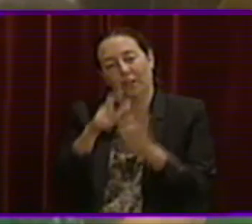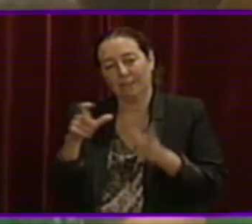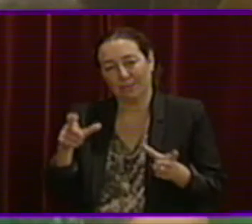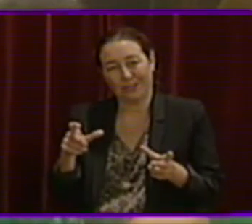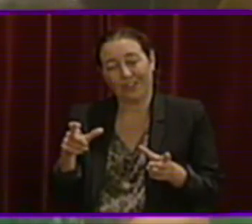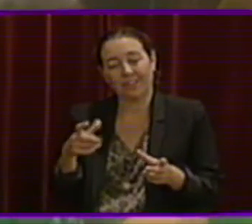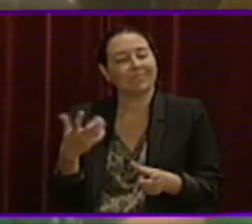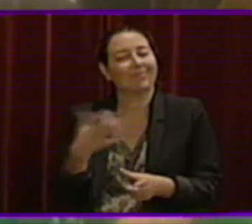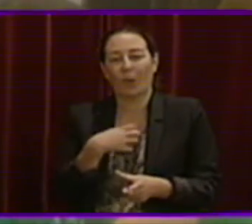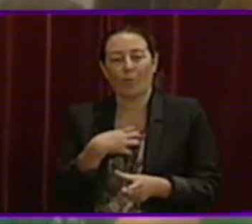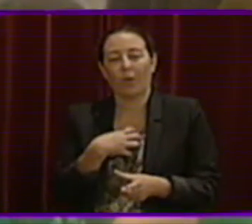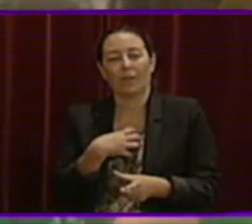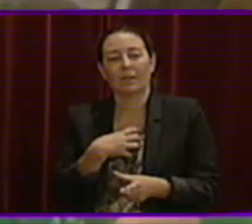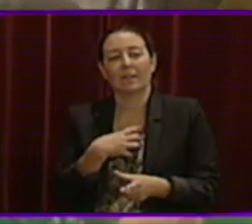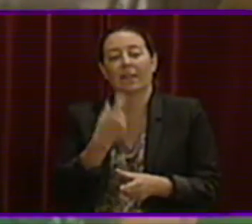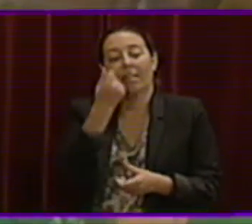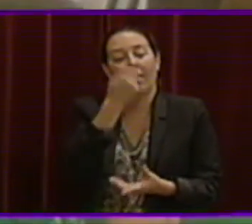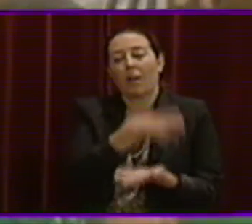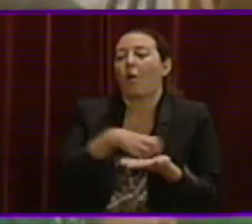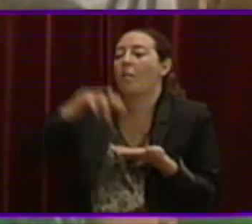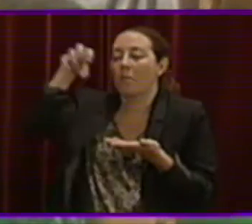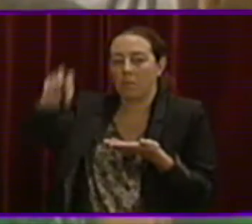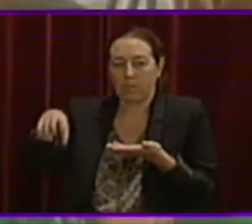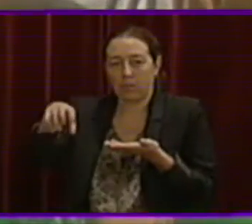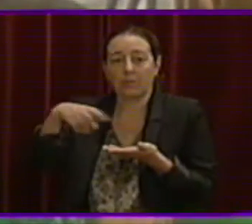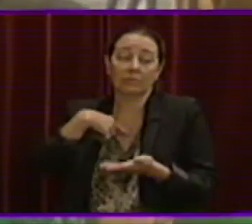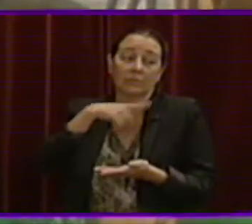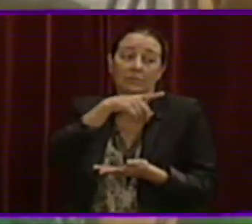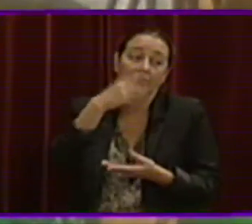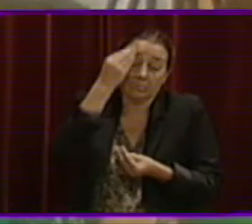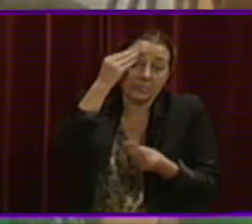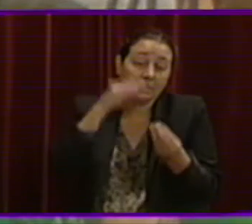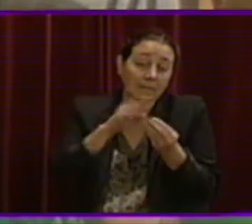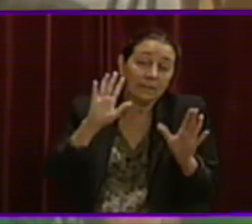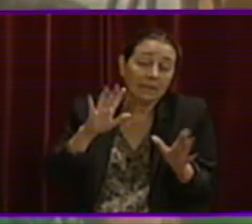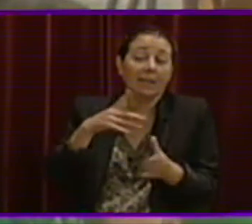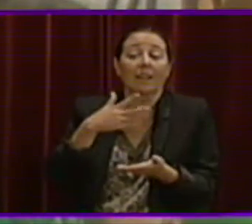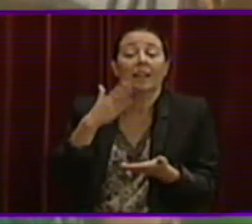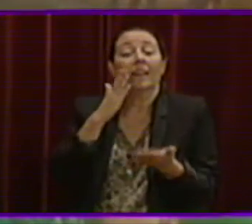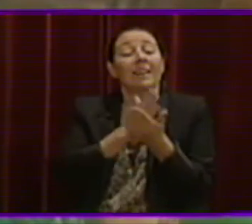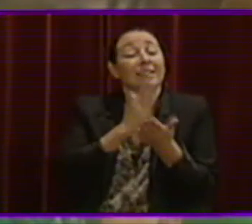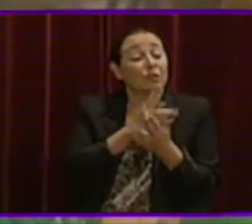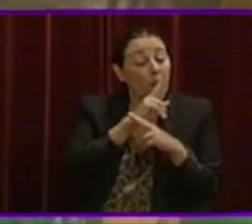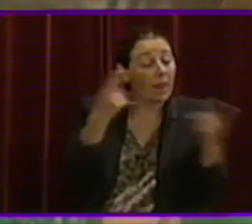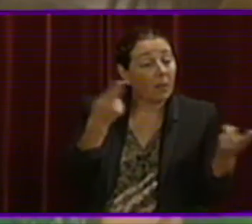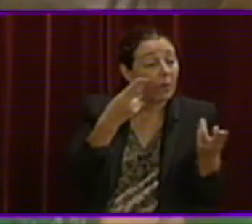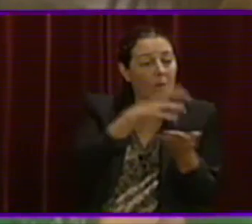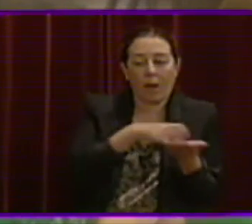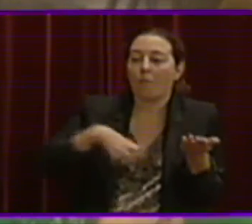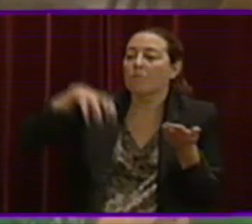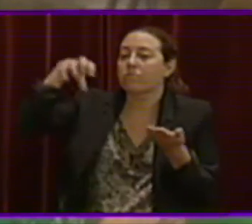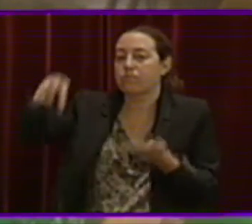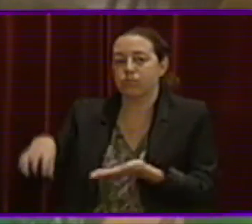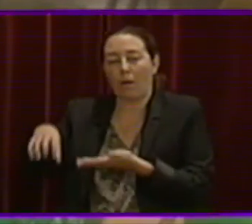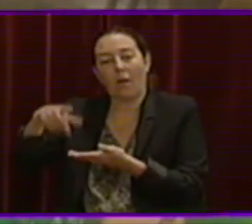El que no pot ser és que hi hagi un trasbassament de finançament, i això aquí també considerem, que anava a les escoles públiques per des de llar-ho cap a